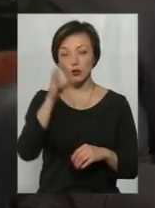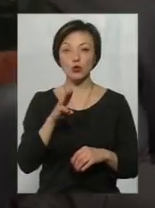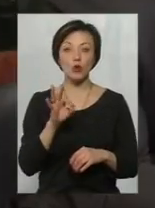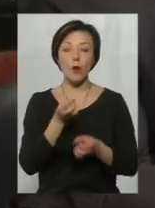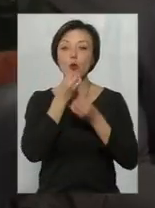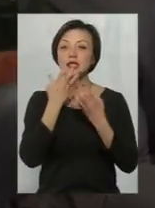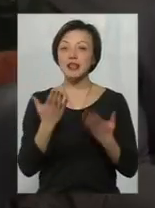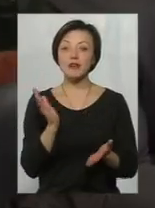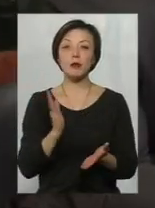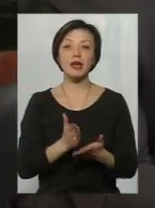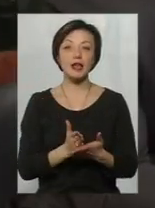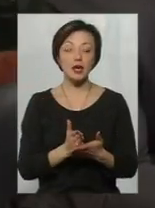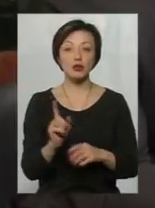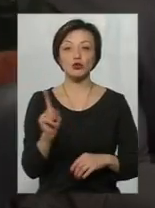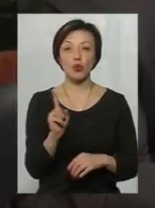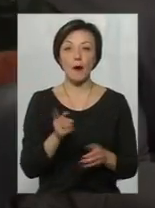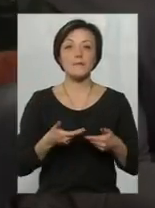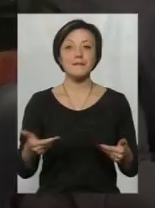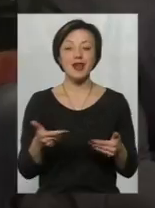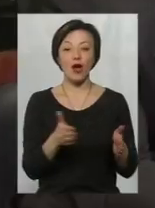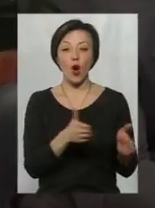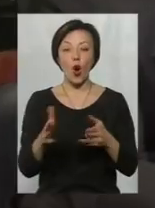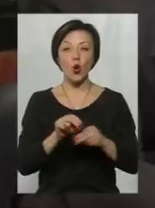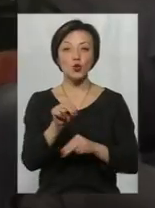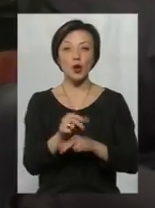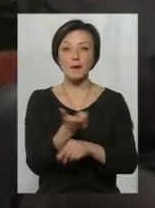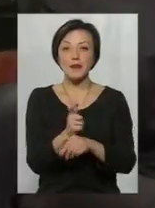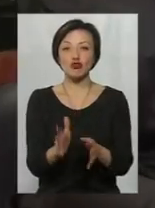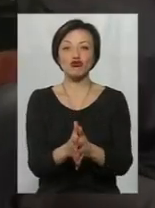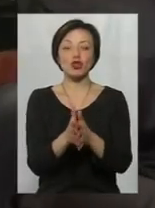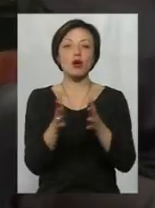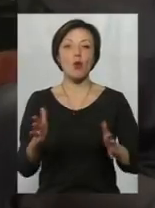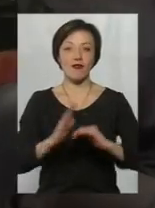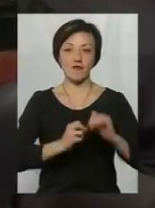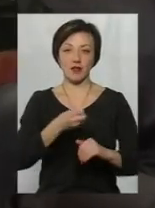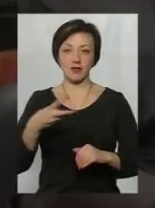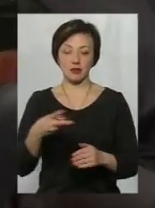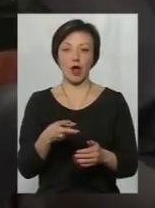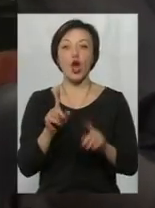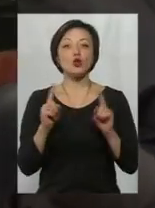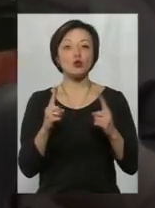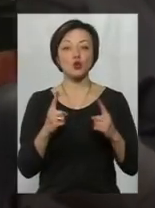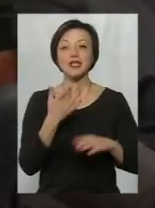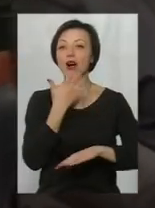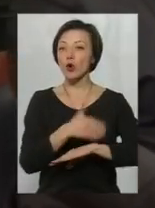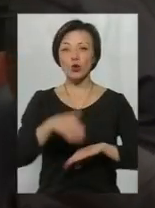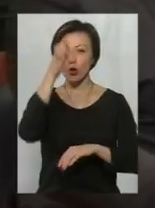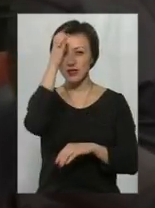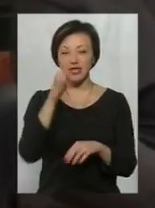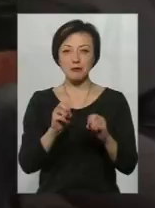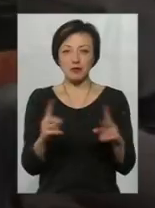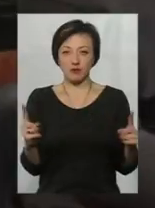позитивами є те, що ми готуємо більш широких фахівців, широкого профілю, тому що закордонна освіта